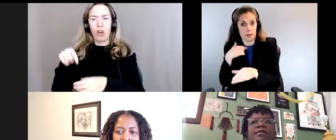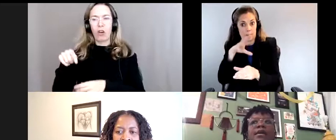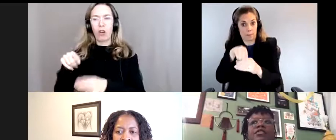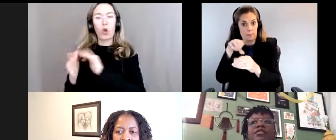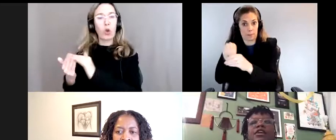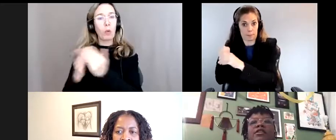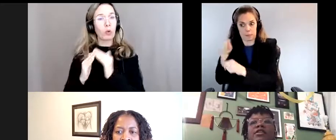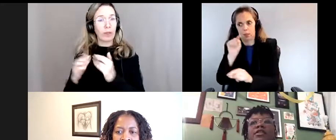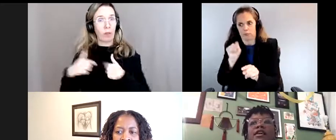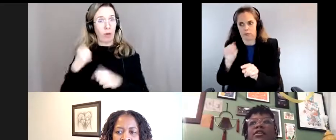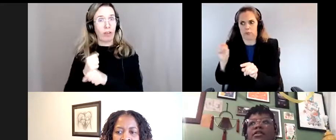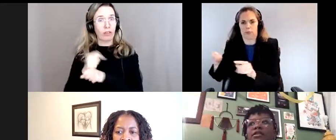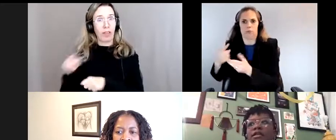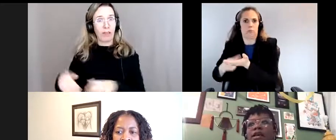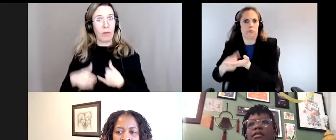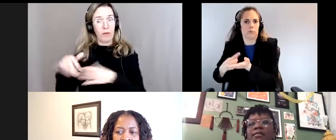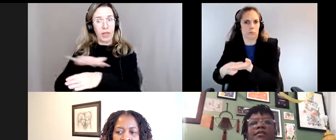communautaire dans lequel je travaille et je vis,